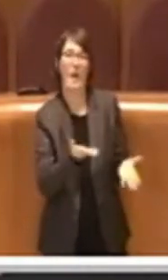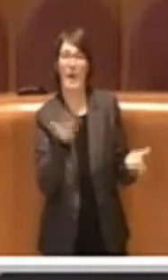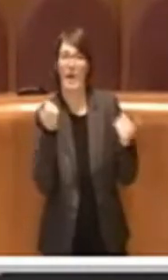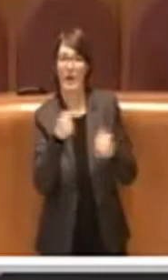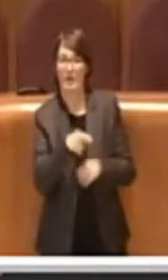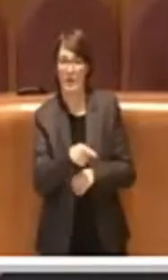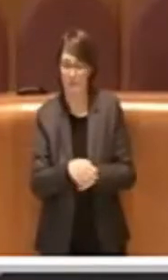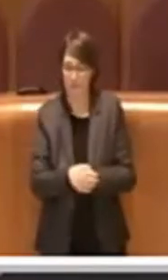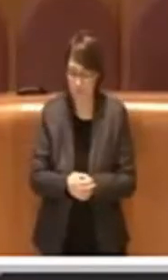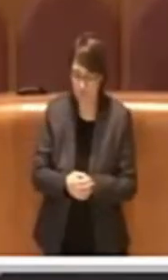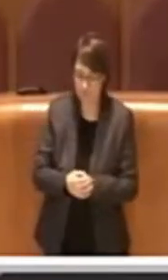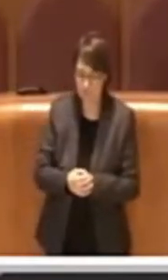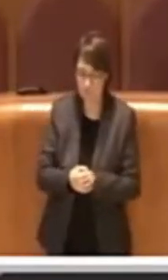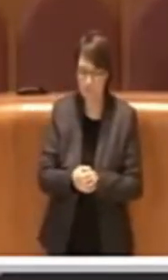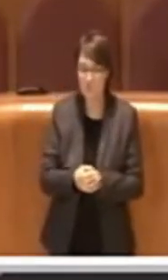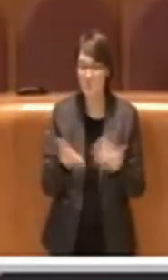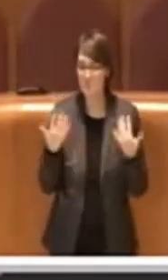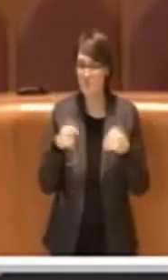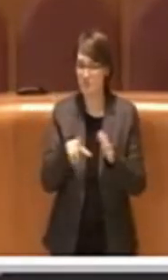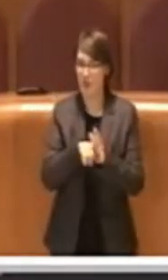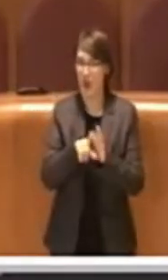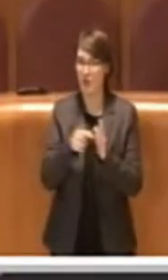operativa, già